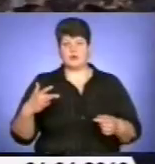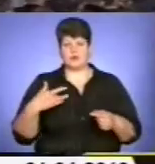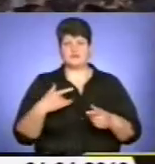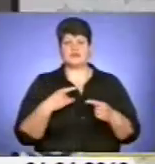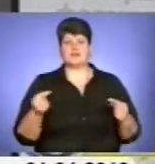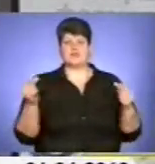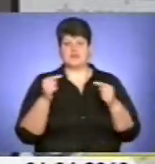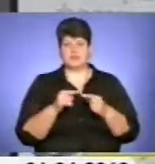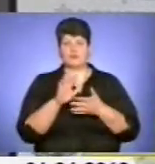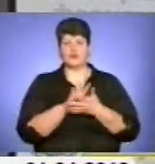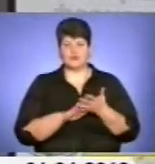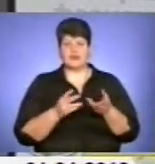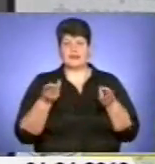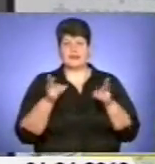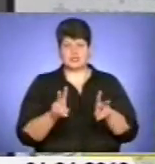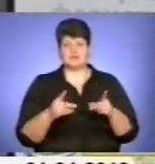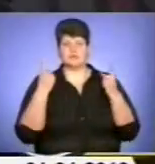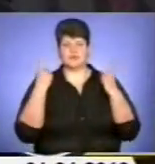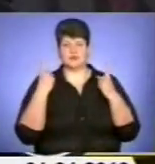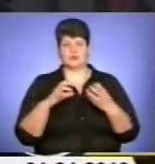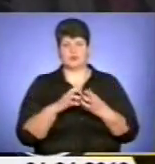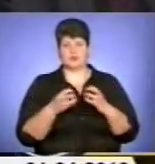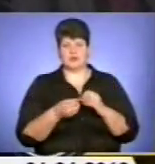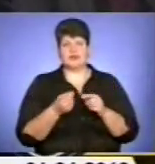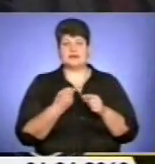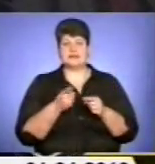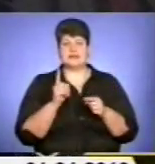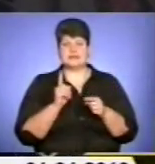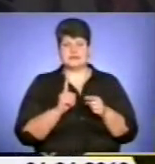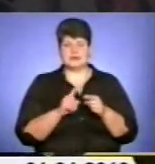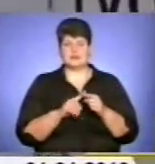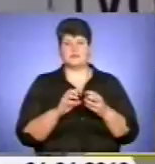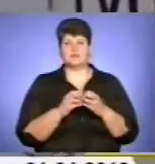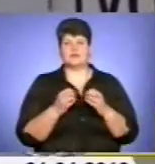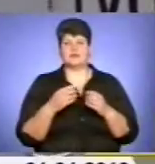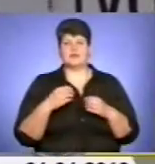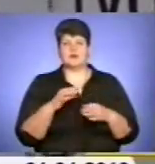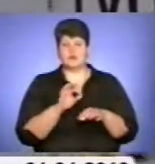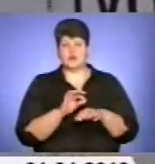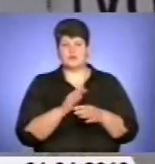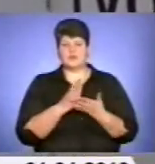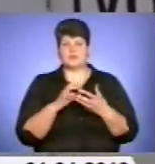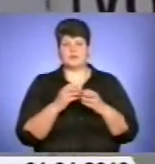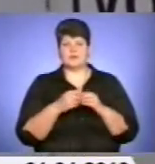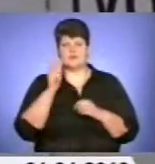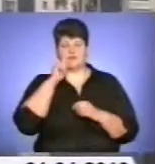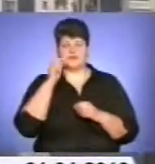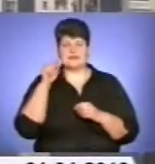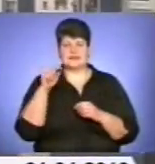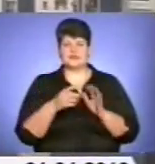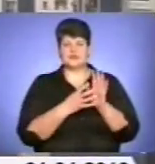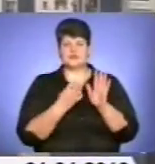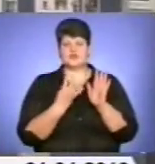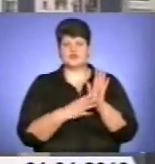вчених продовжує залишатися глобальною проблемою. Ця соціально небезпечна недуга стала проблемою і в Україні. З 1995